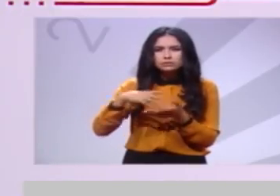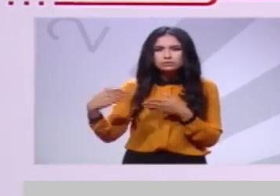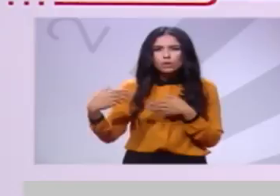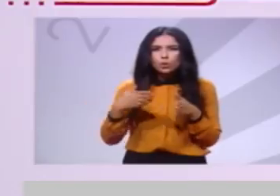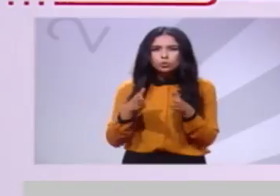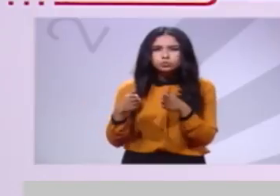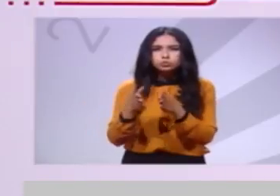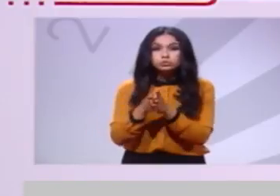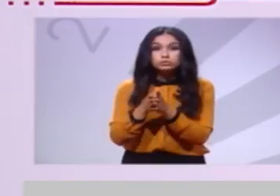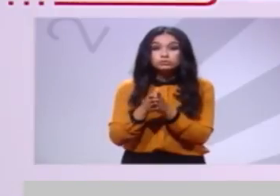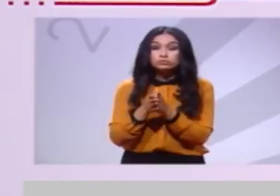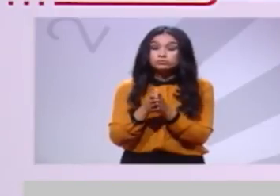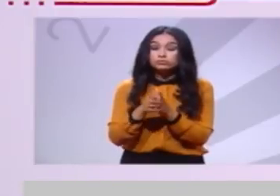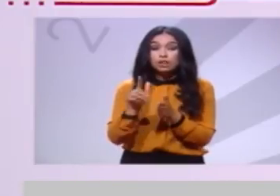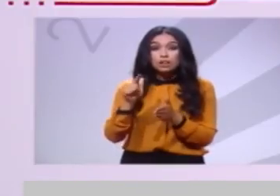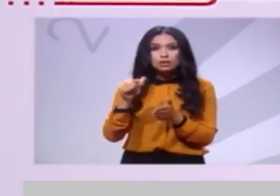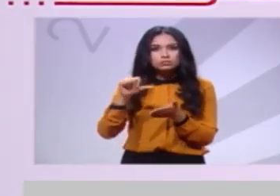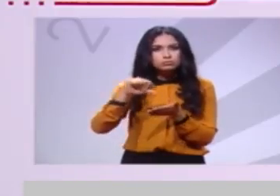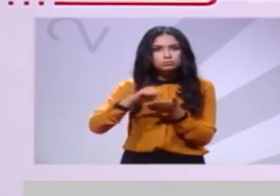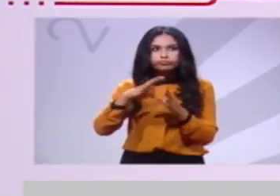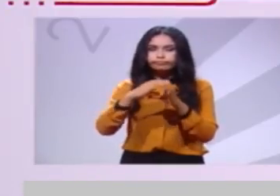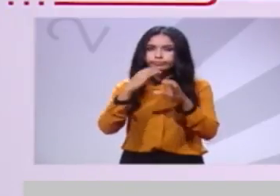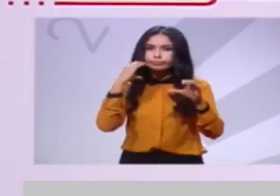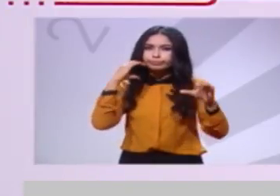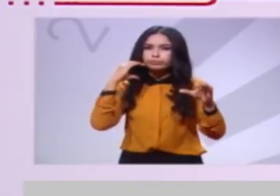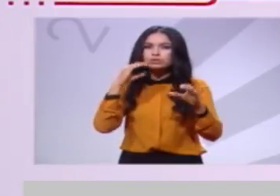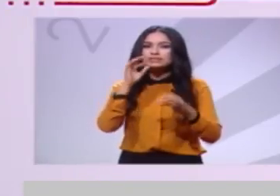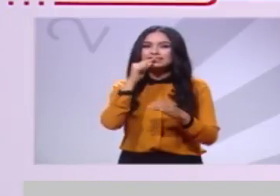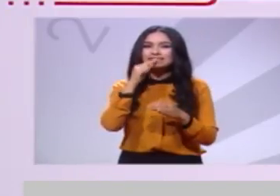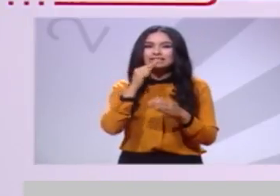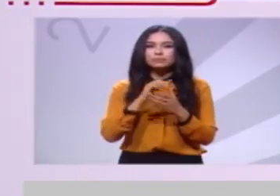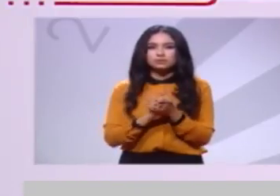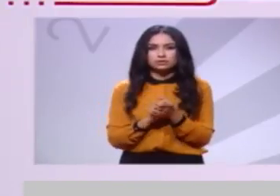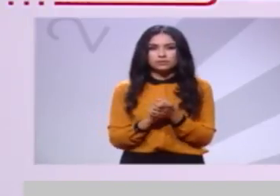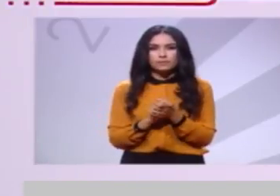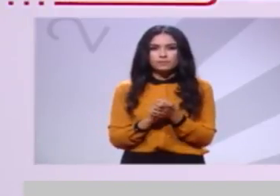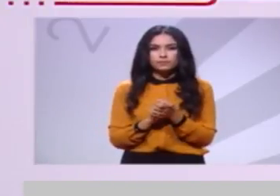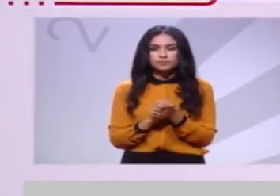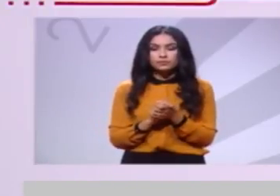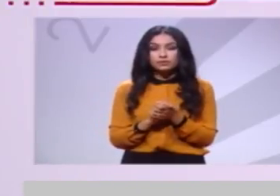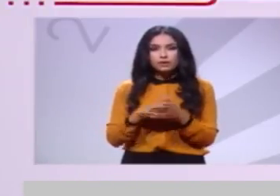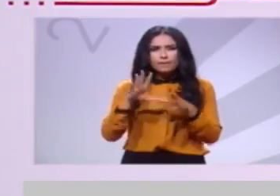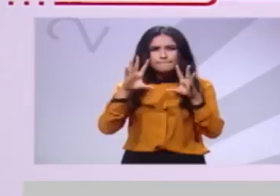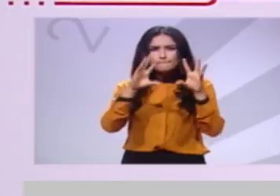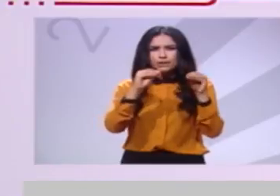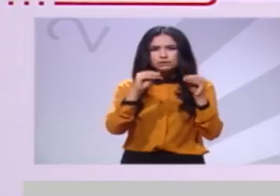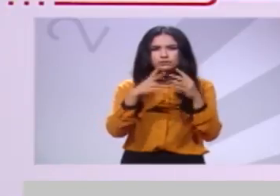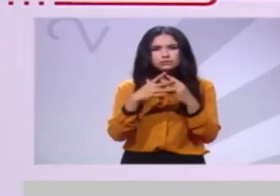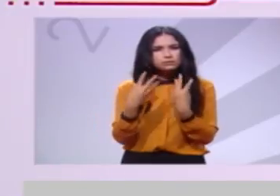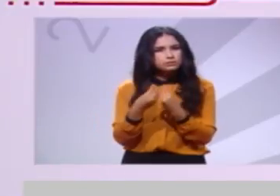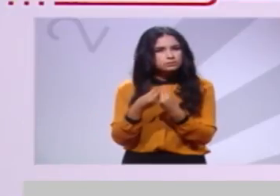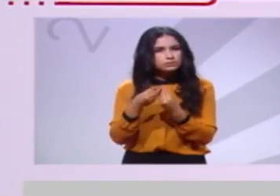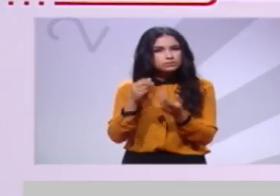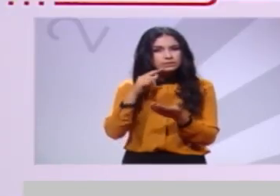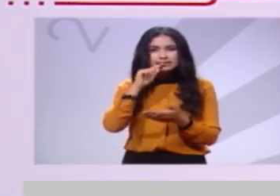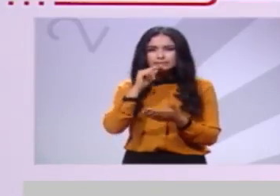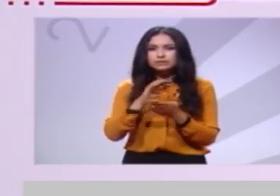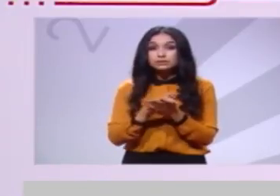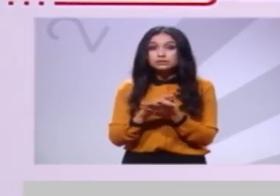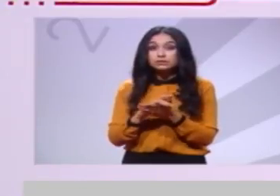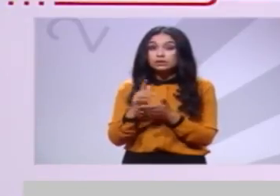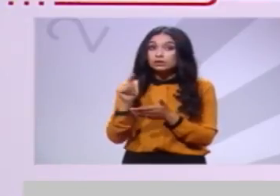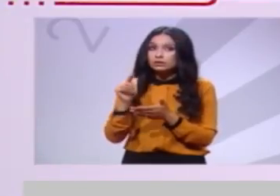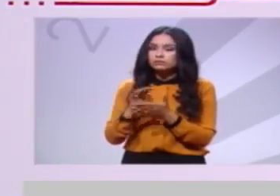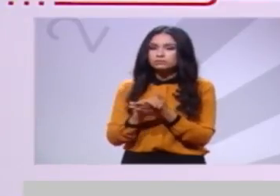مركز المدينة غنوج تحتاج إلى ميناء صيد بحري مجهز بكل المرافق كذلك الزراعة السقوية